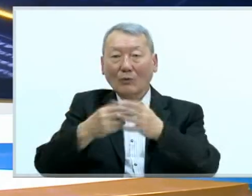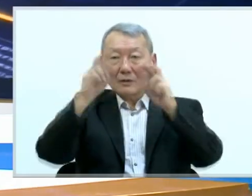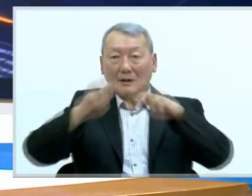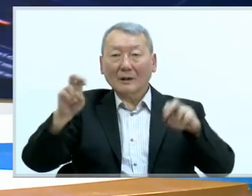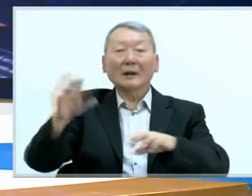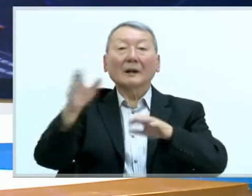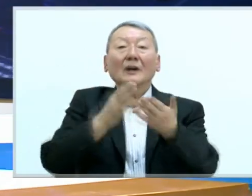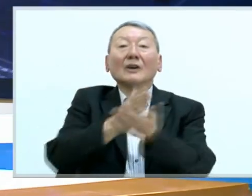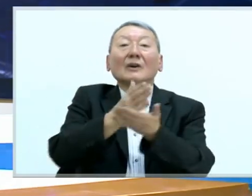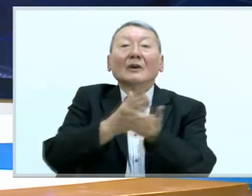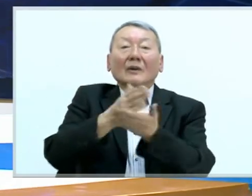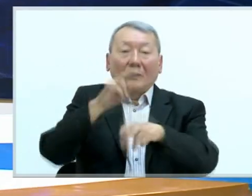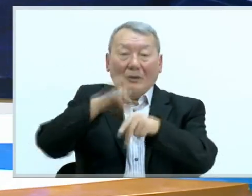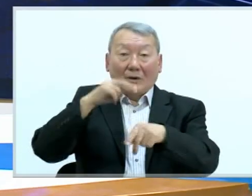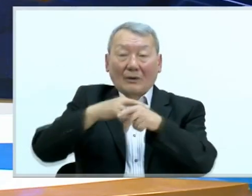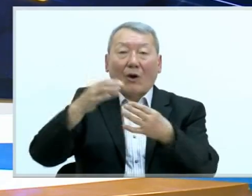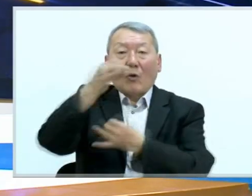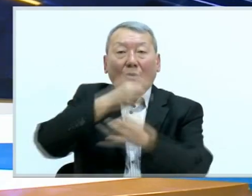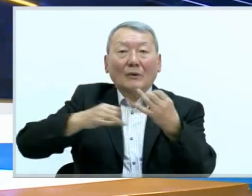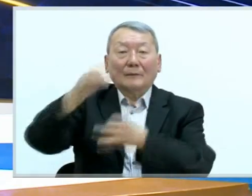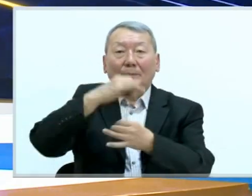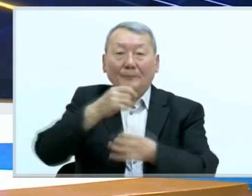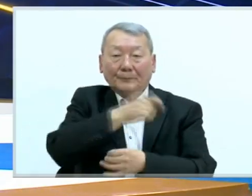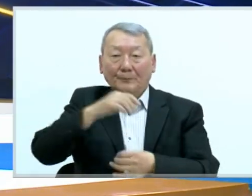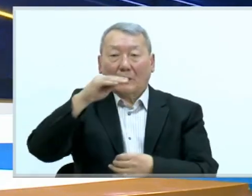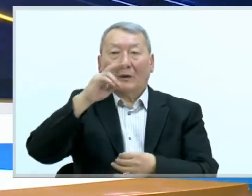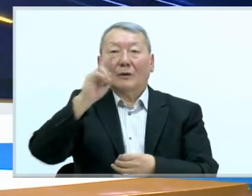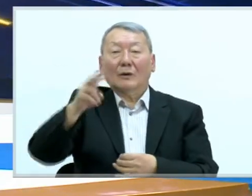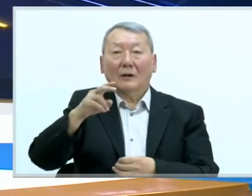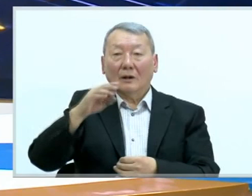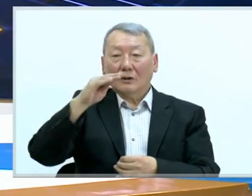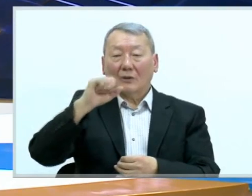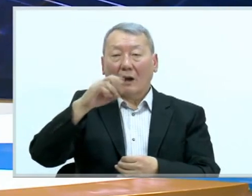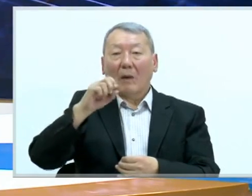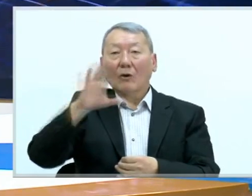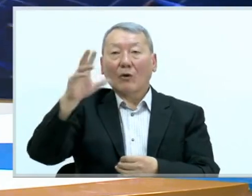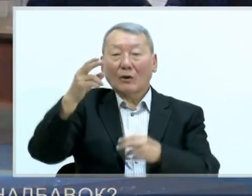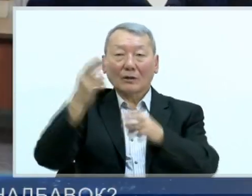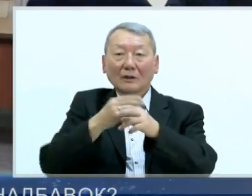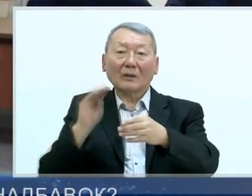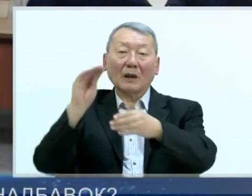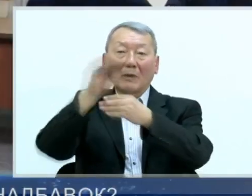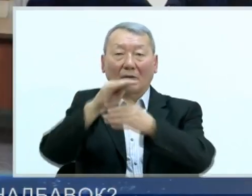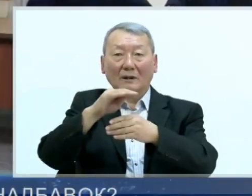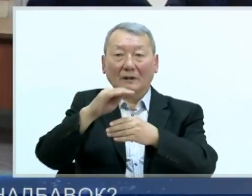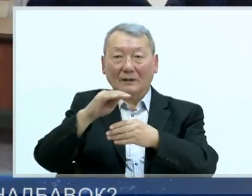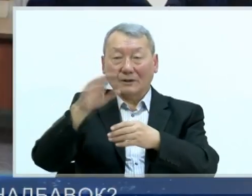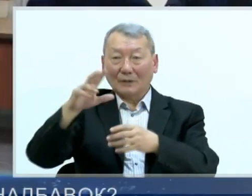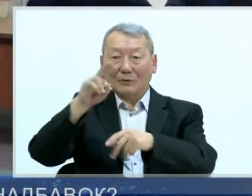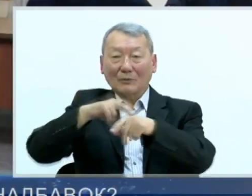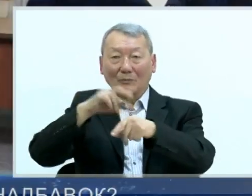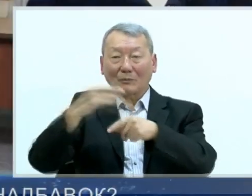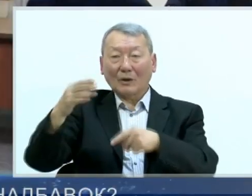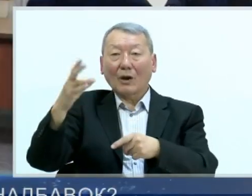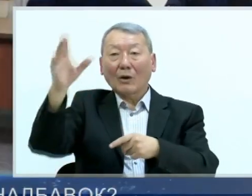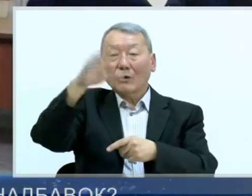Ветераны силовых структур обсудили инициативу депутата парламента Калбека Джапарова о лишении их дополнительных надбавок. По